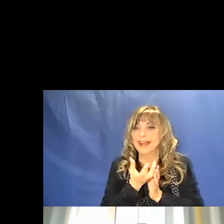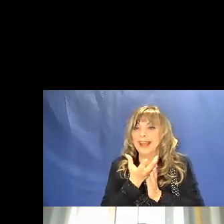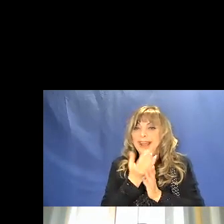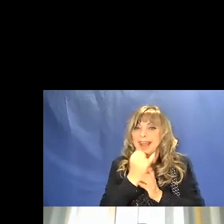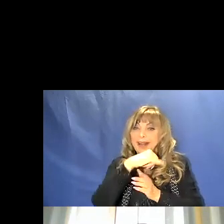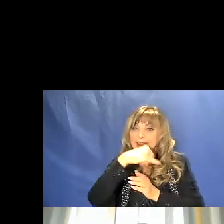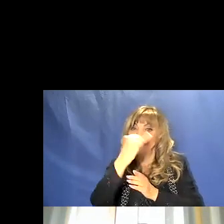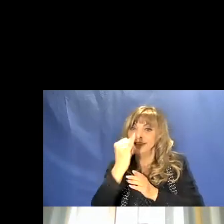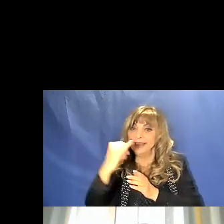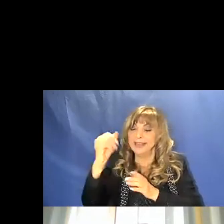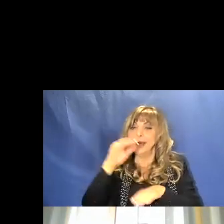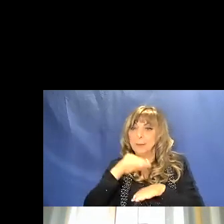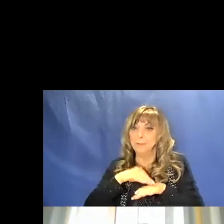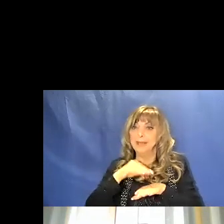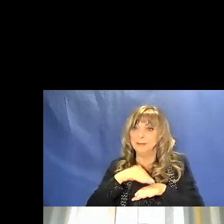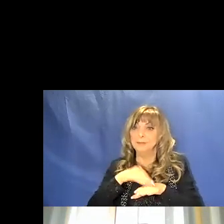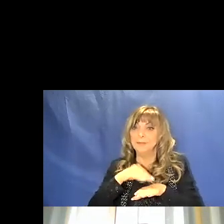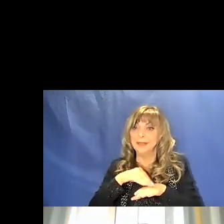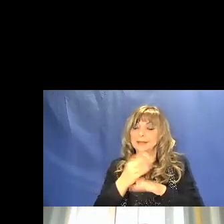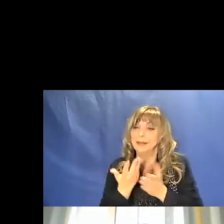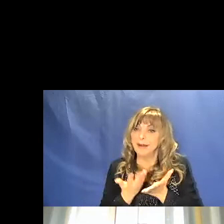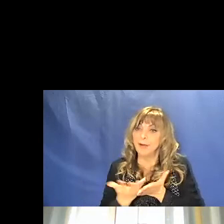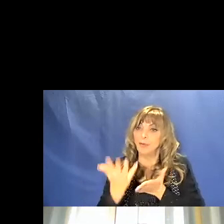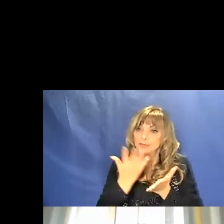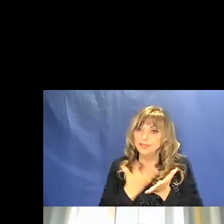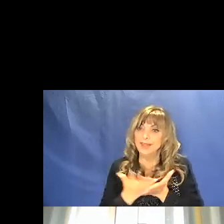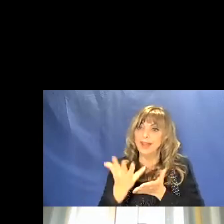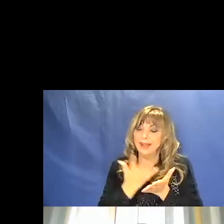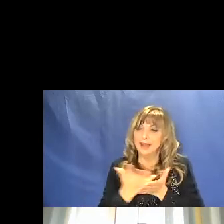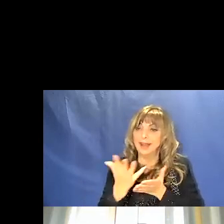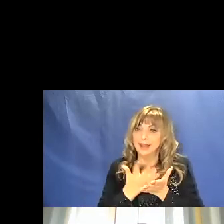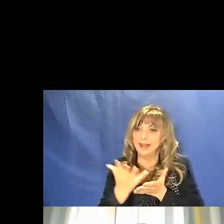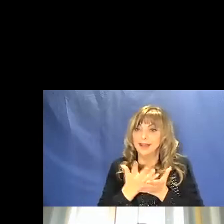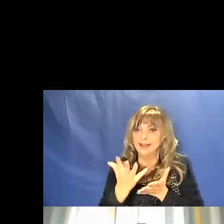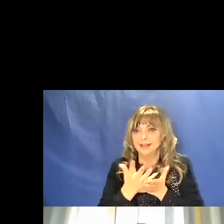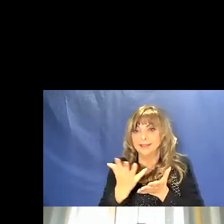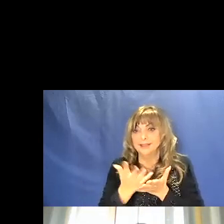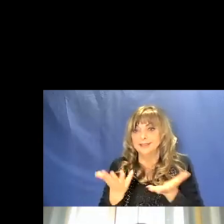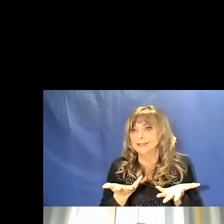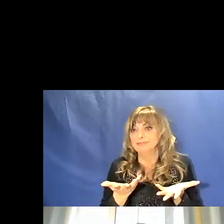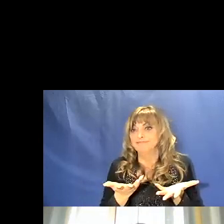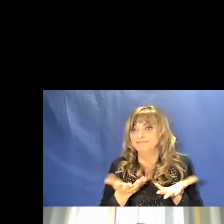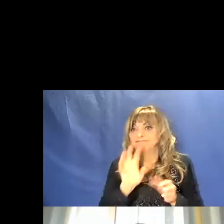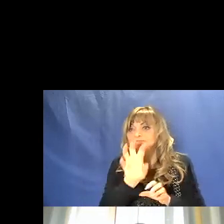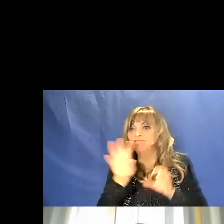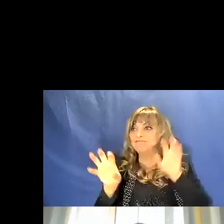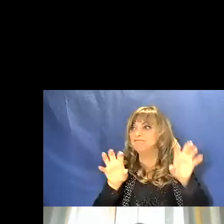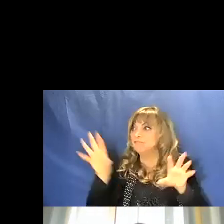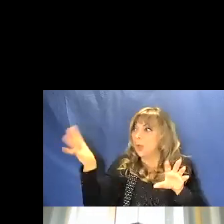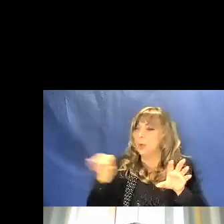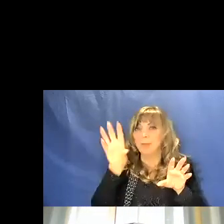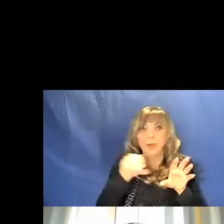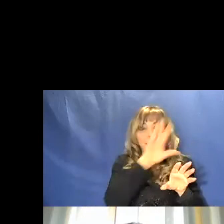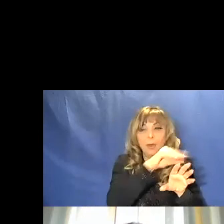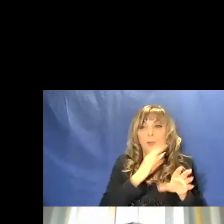permette all'uomo di raccontare di dare un nome a quello alle cose che lo circondano ma